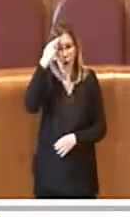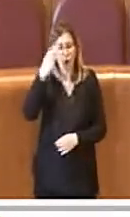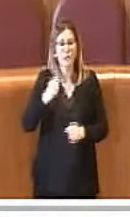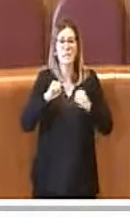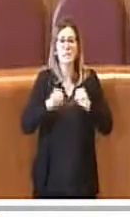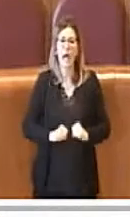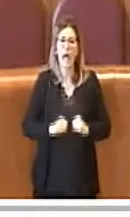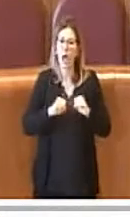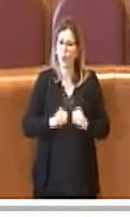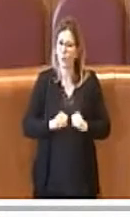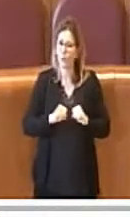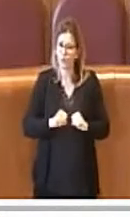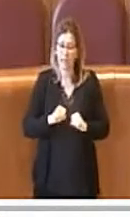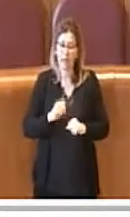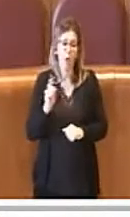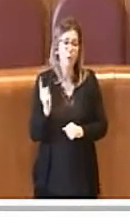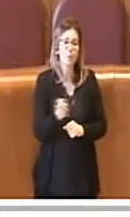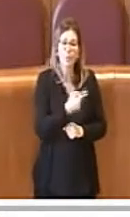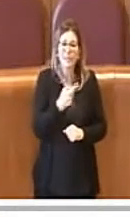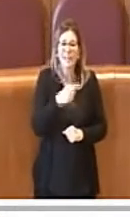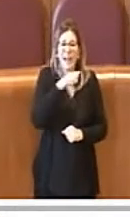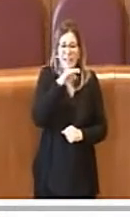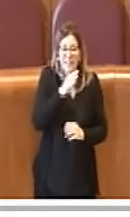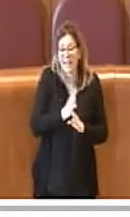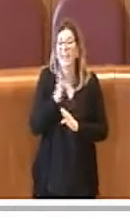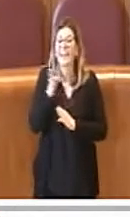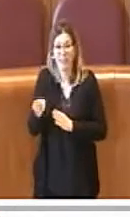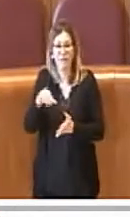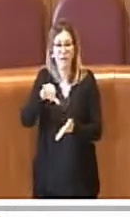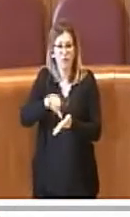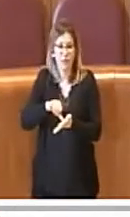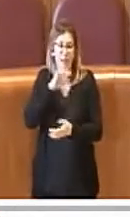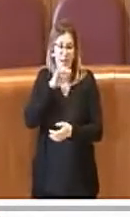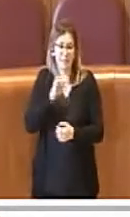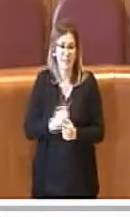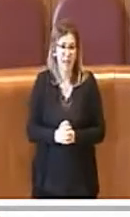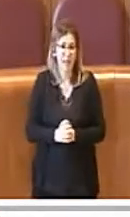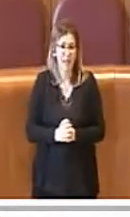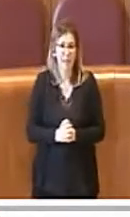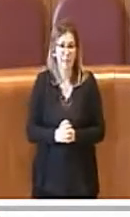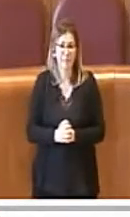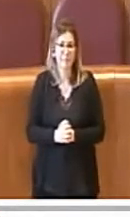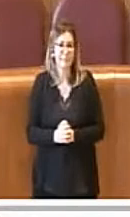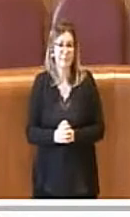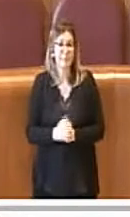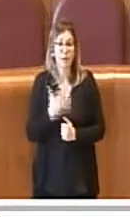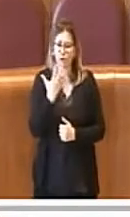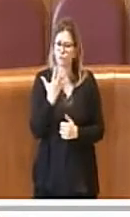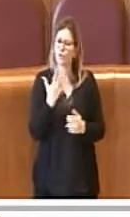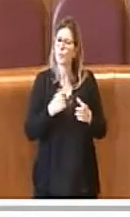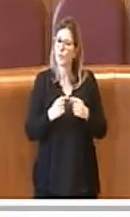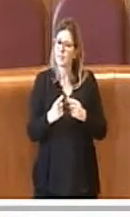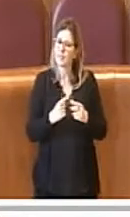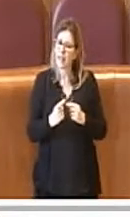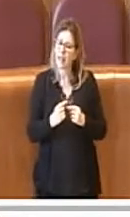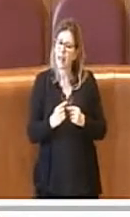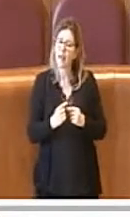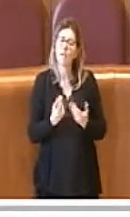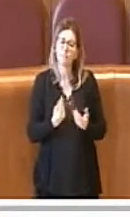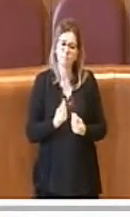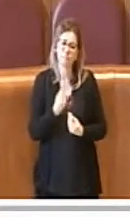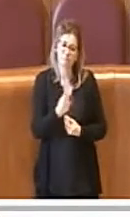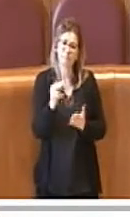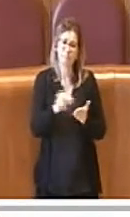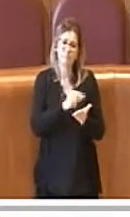di tutti coloro che frequentano gli stessi. Comunque il Movimento 5 Stelle darà il